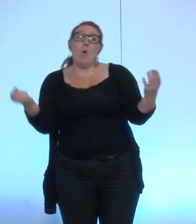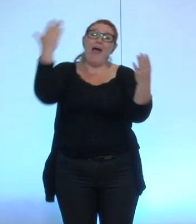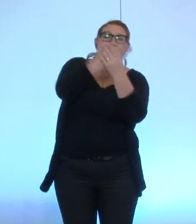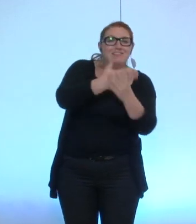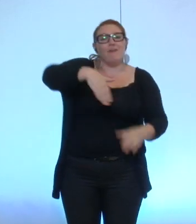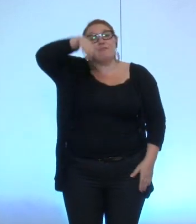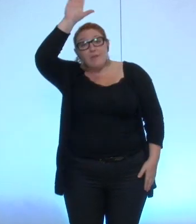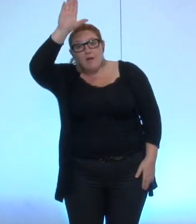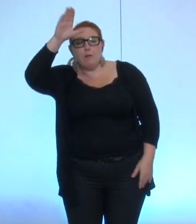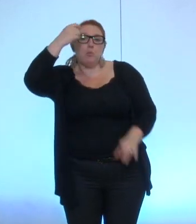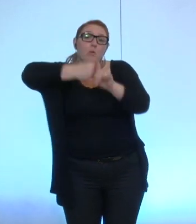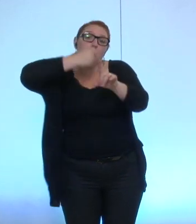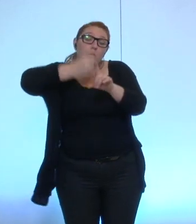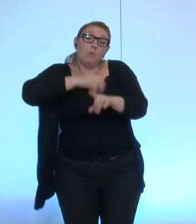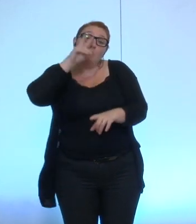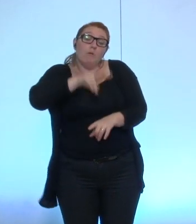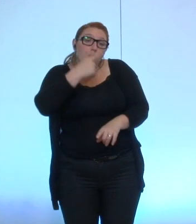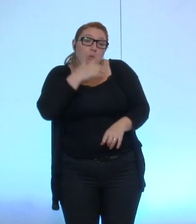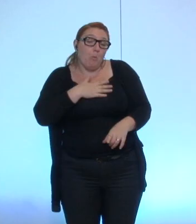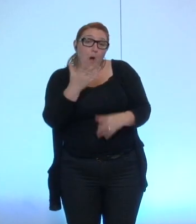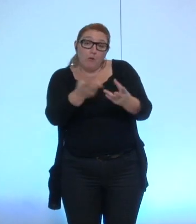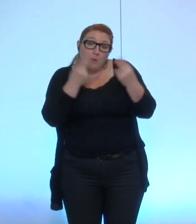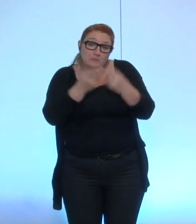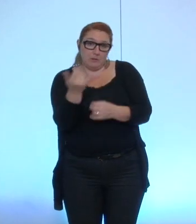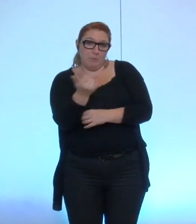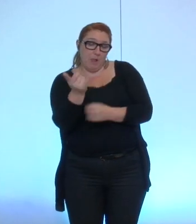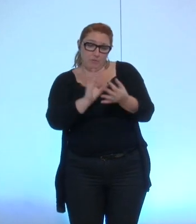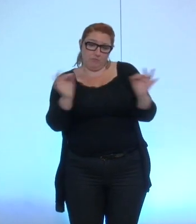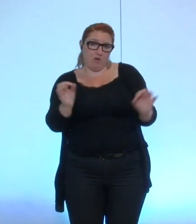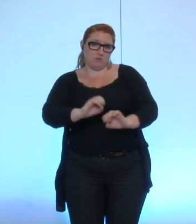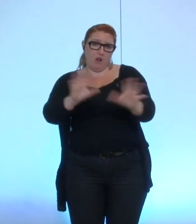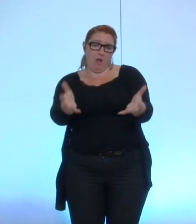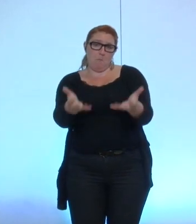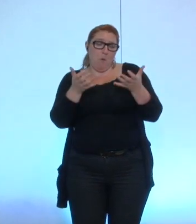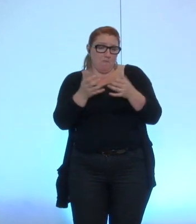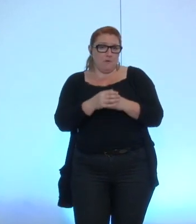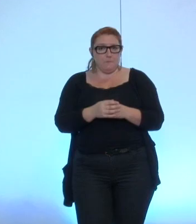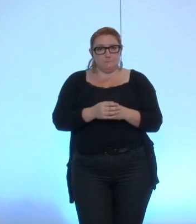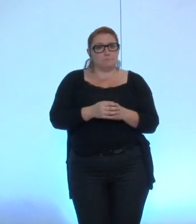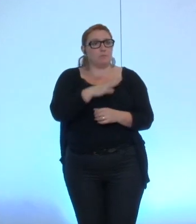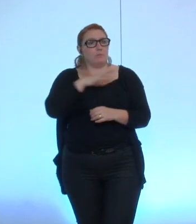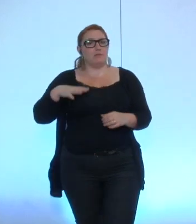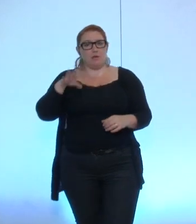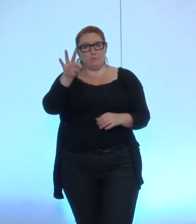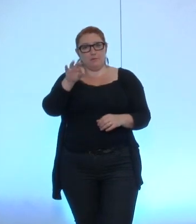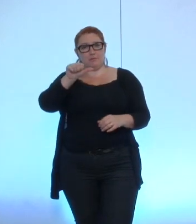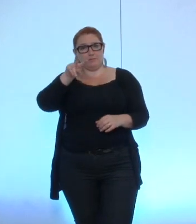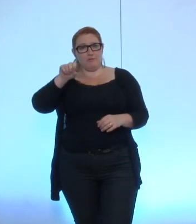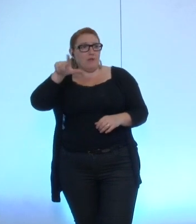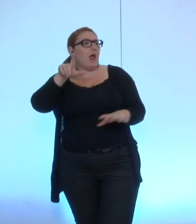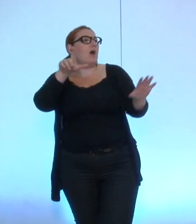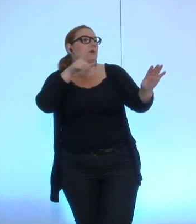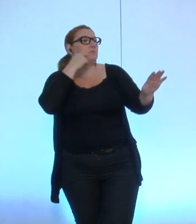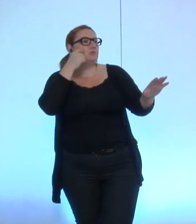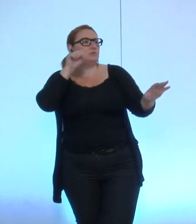pour les défendre je considère qu'ils sont explicites dans leur rédaction madame Tavelle ah monsieur